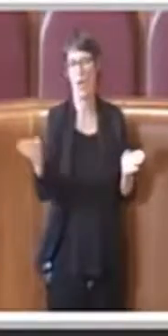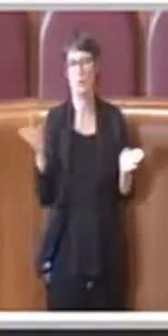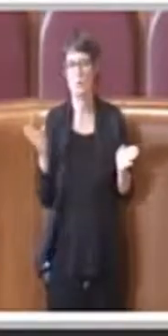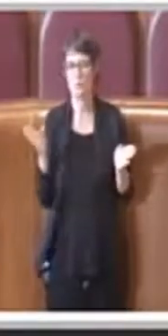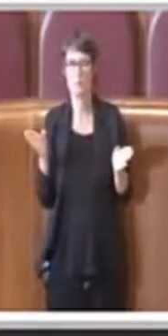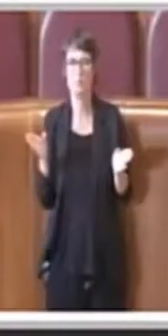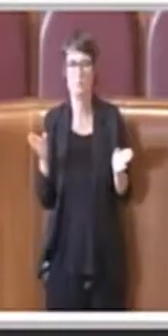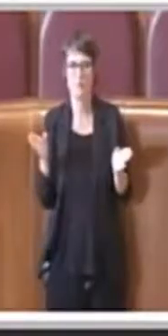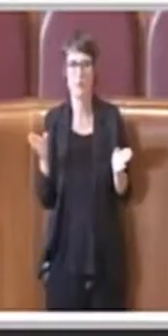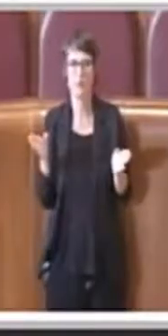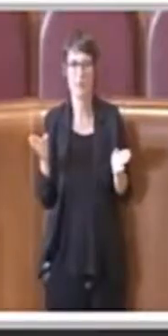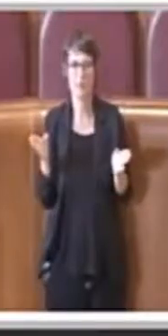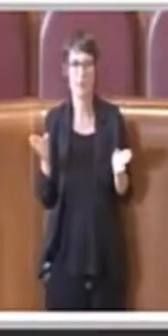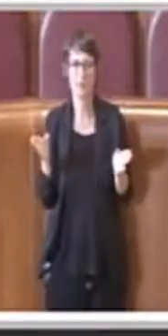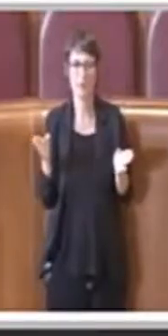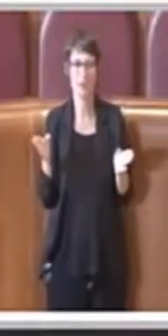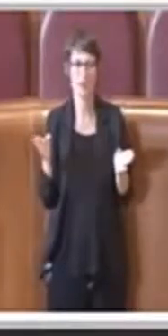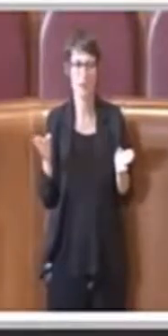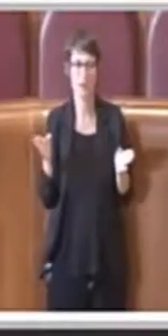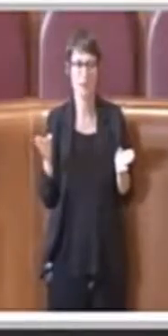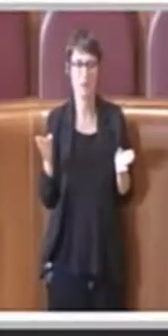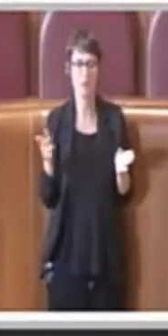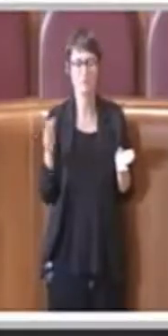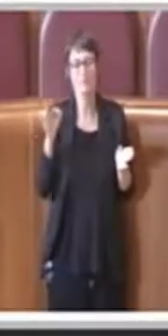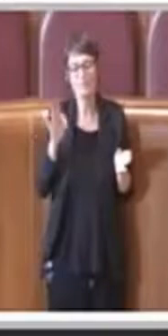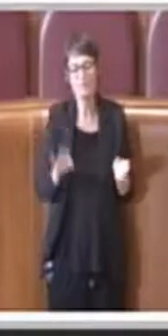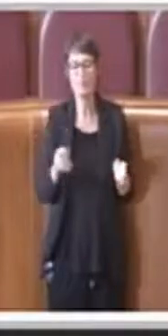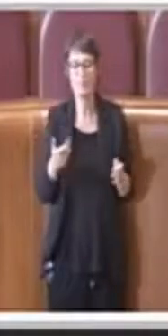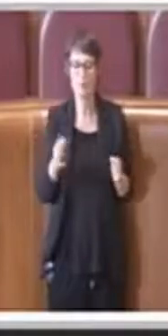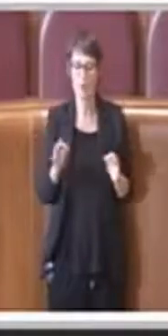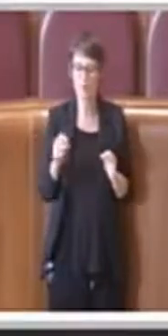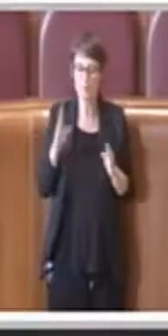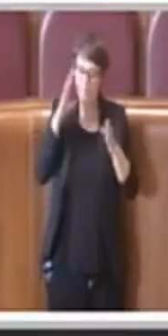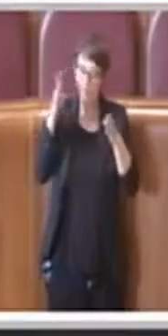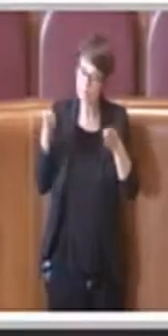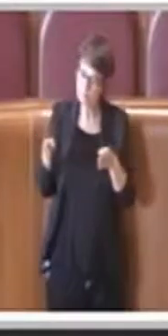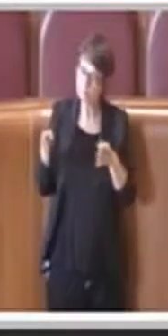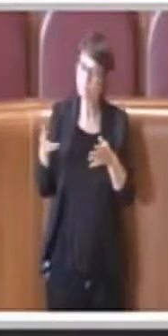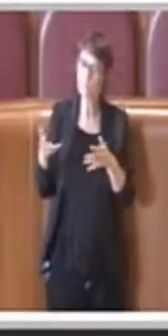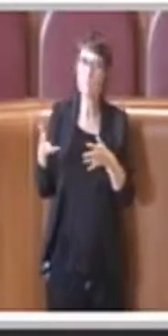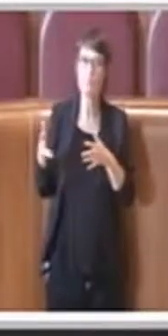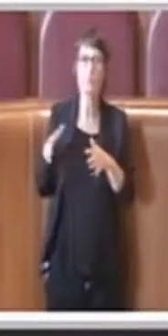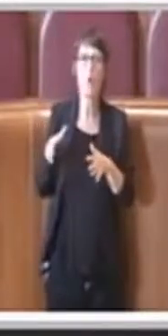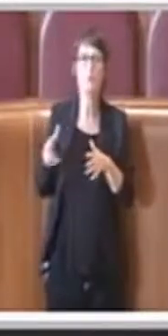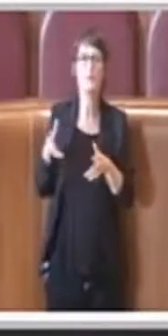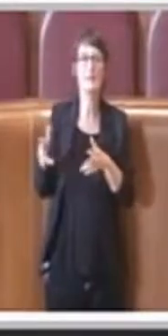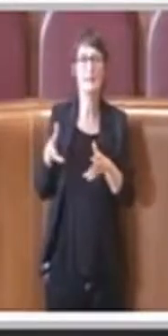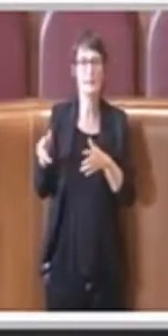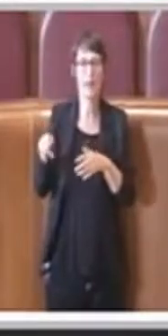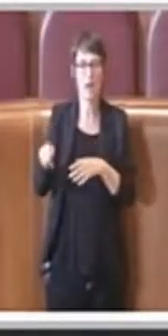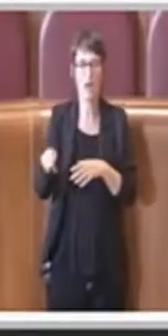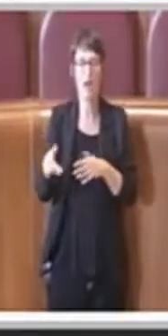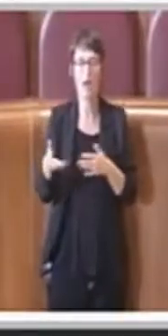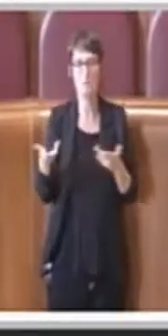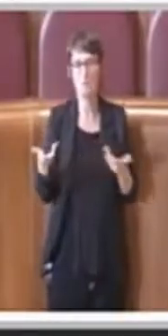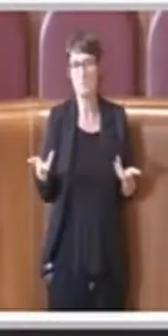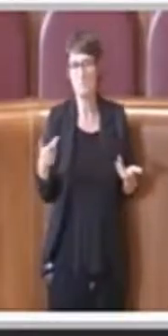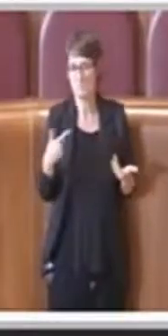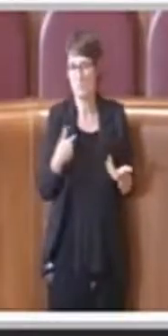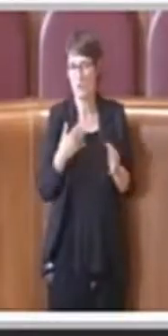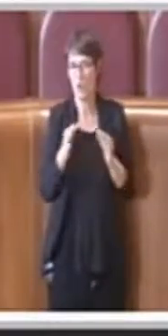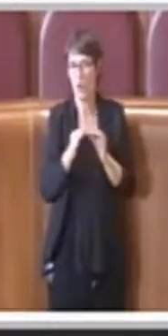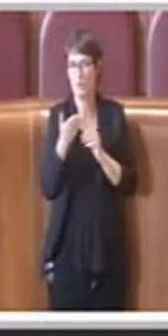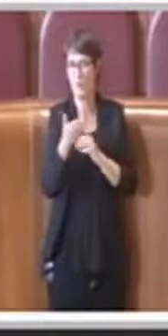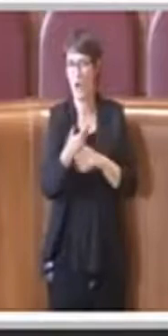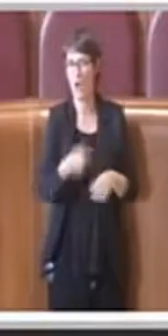rimanendo sul campo della mobilità, quindi come poi ha detto anche in illustrazione il consigliere Fassina, una cosa che condivido è che